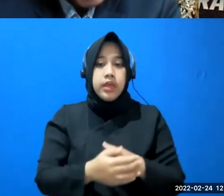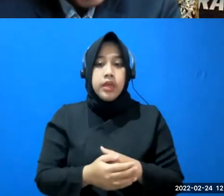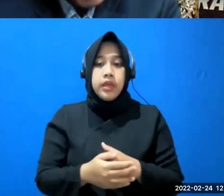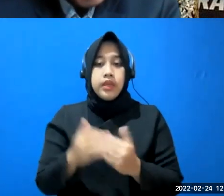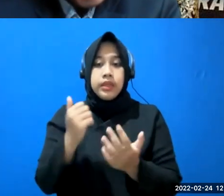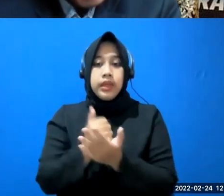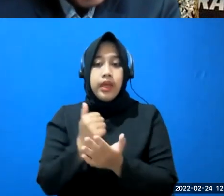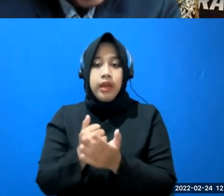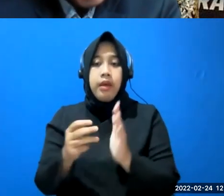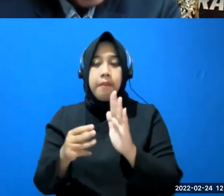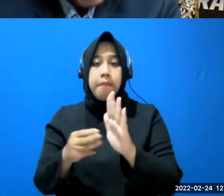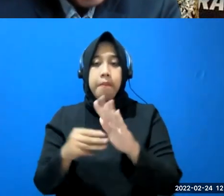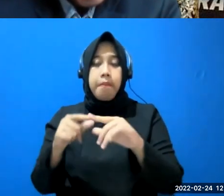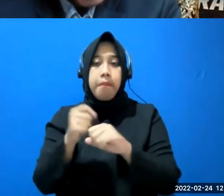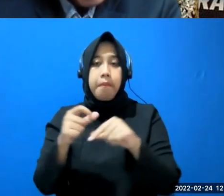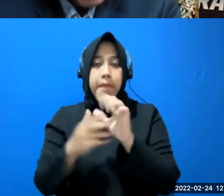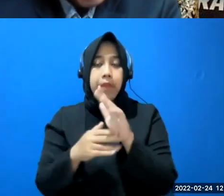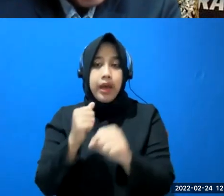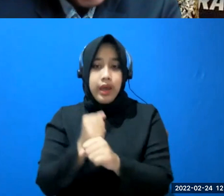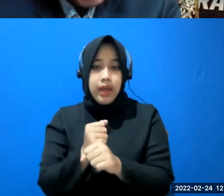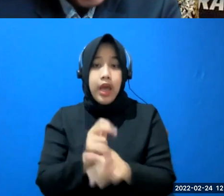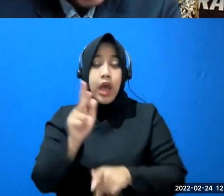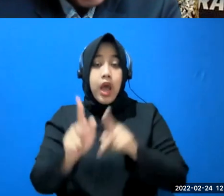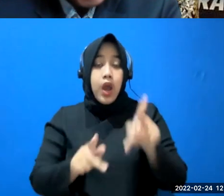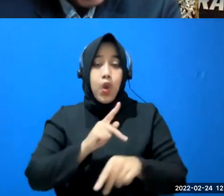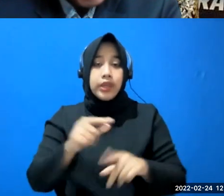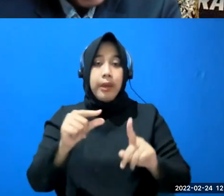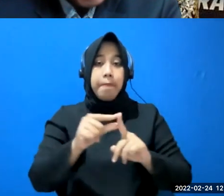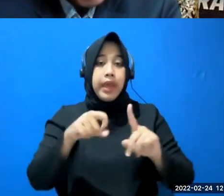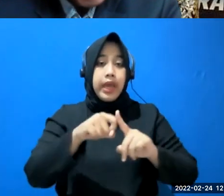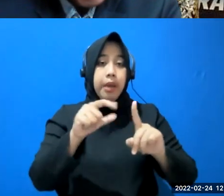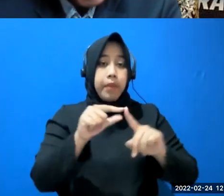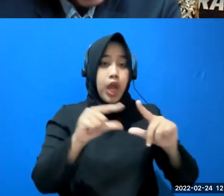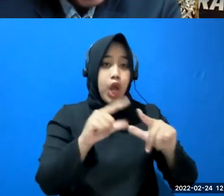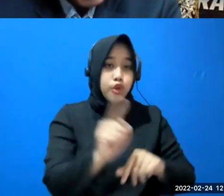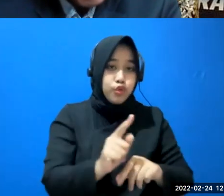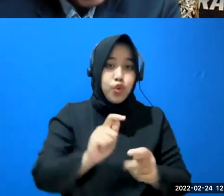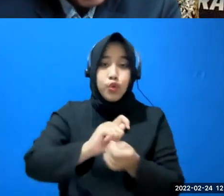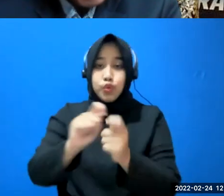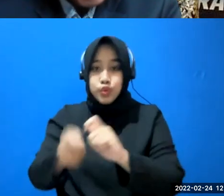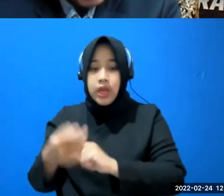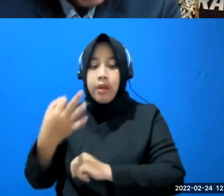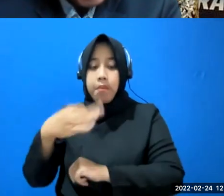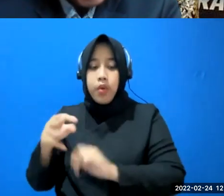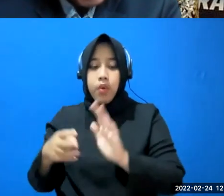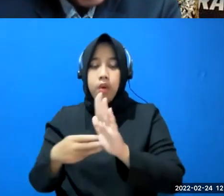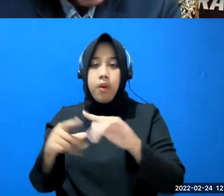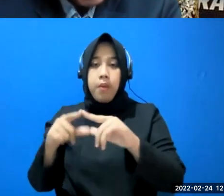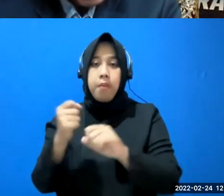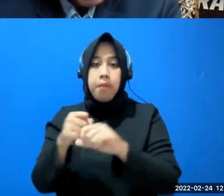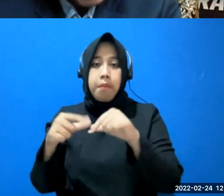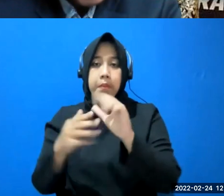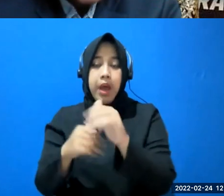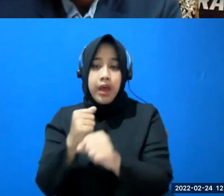jadi jadi kalau di kita PKPA dulu ujian baru magang nah itu